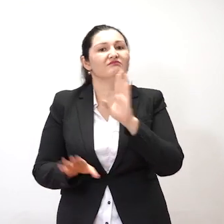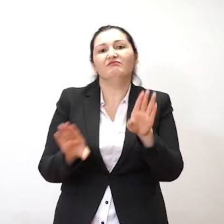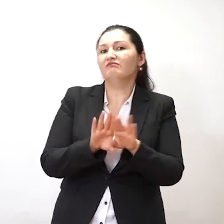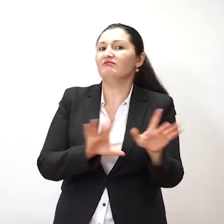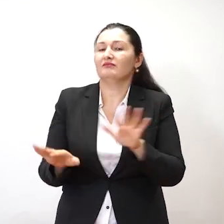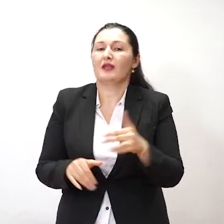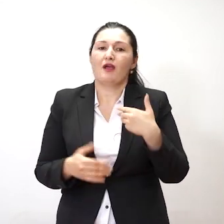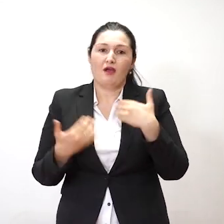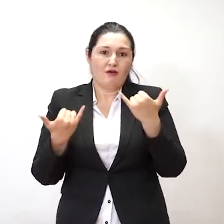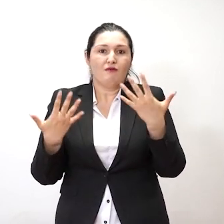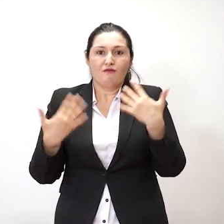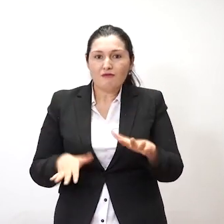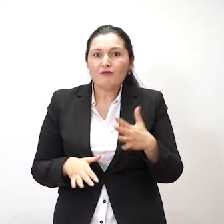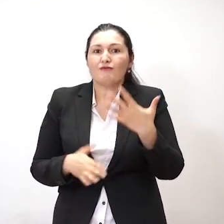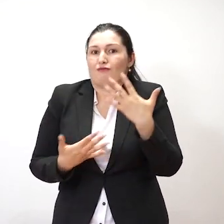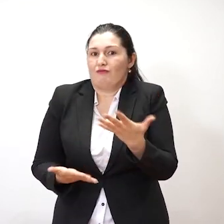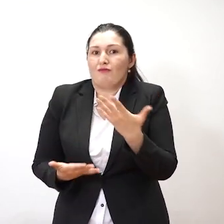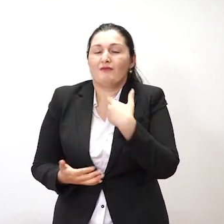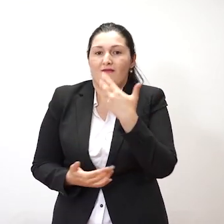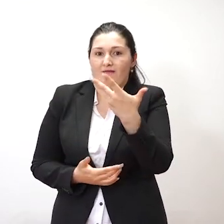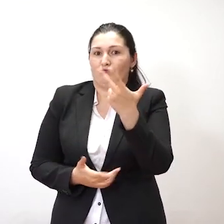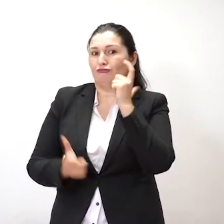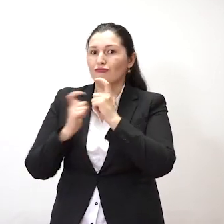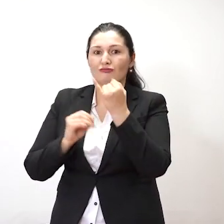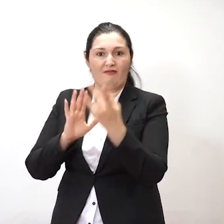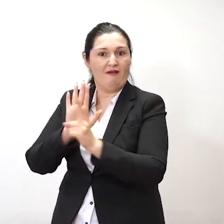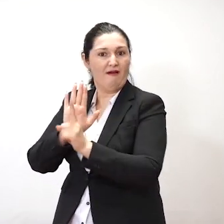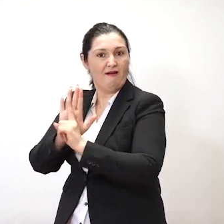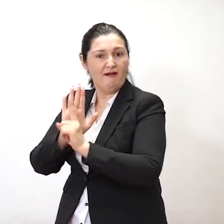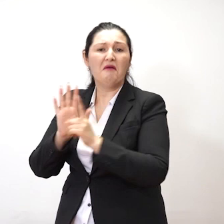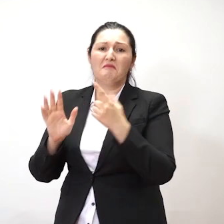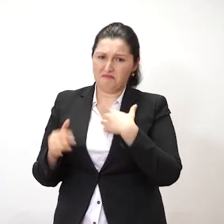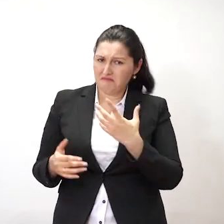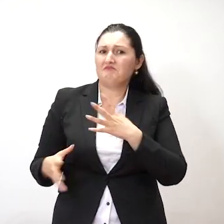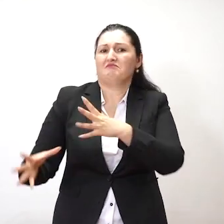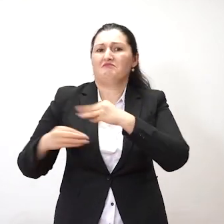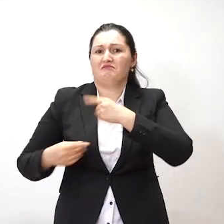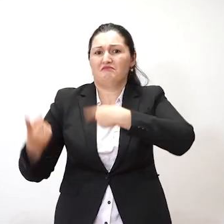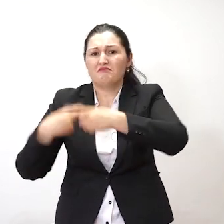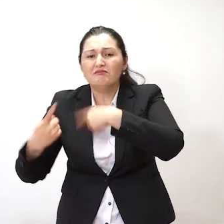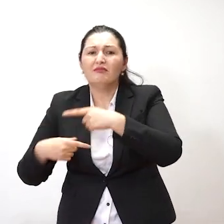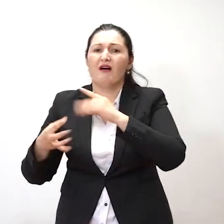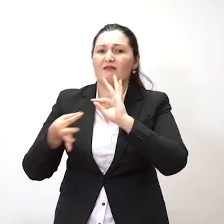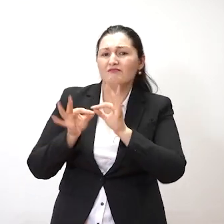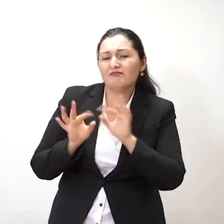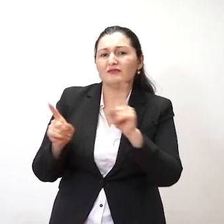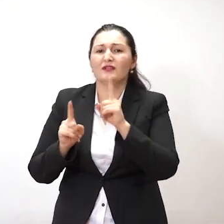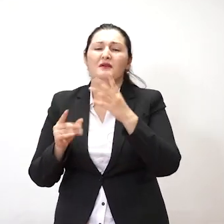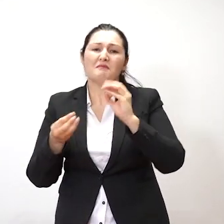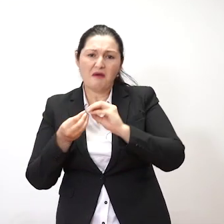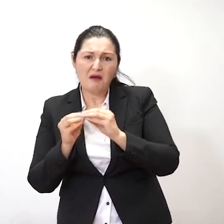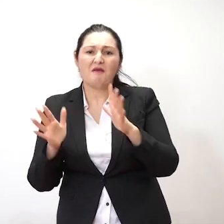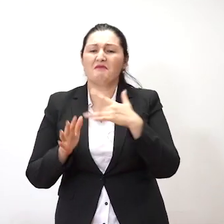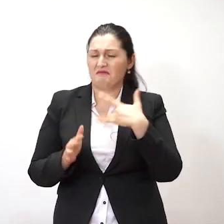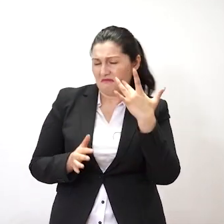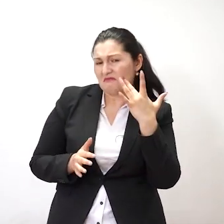شکر از سینا فارس ستوینت داریم در اینجا همین شپاسی بلندی هست